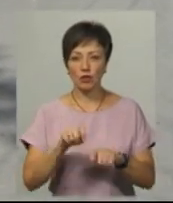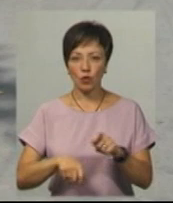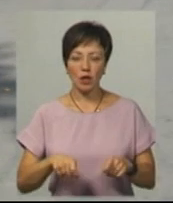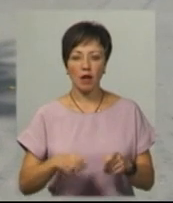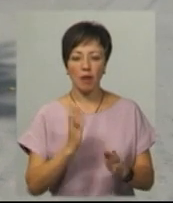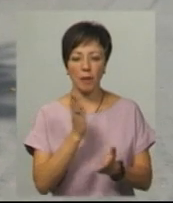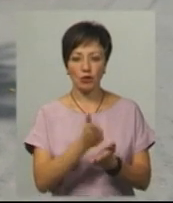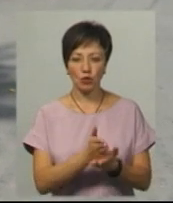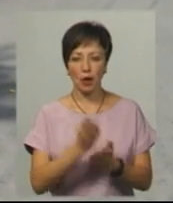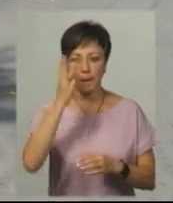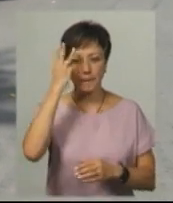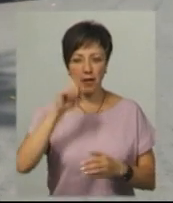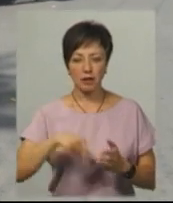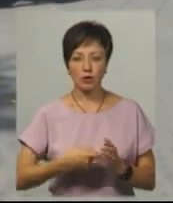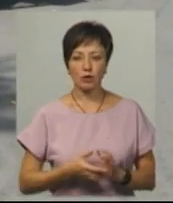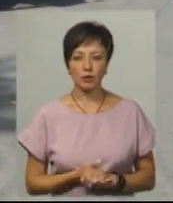Хмельницького.